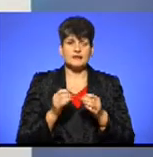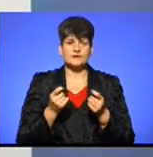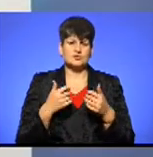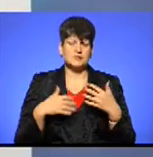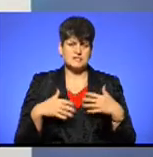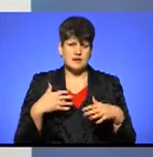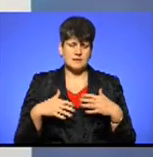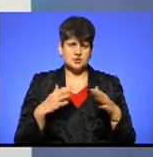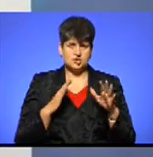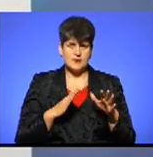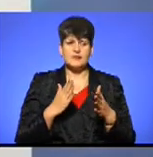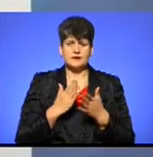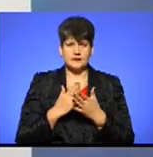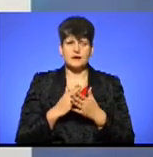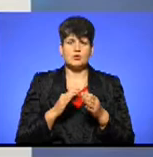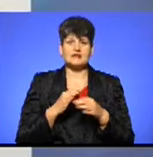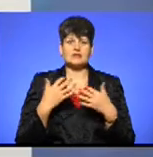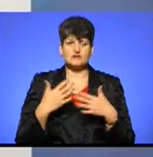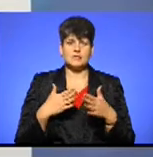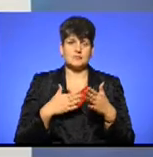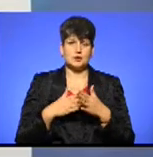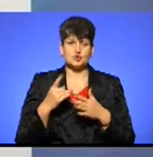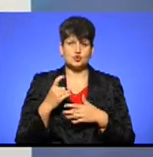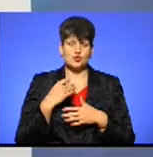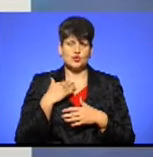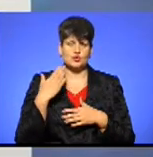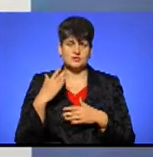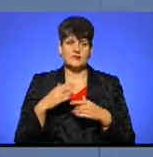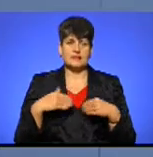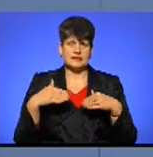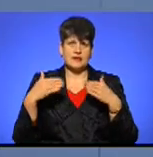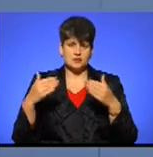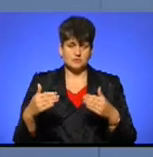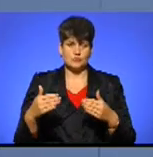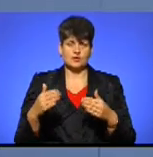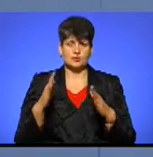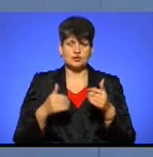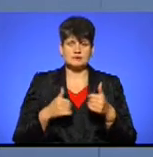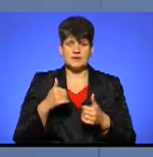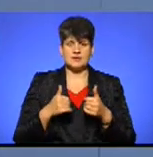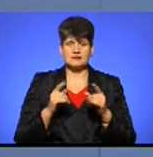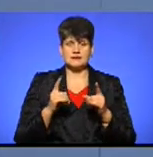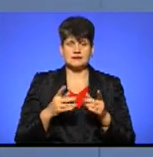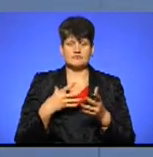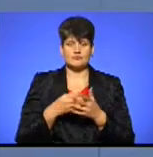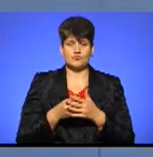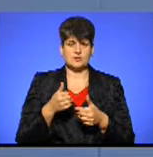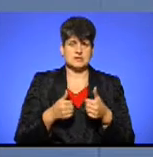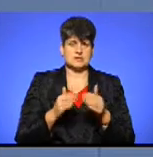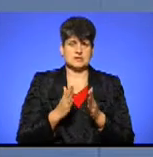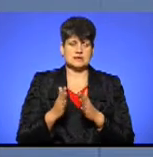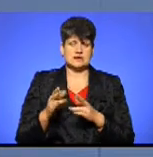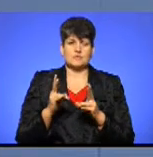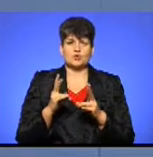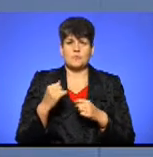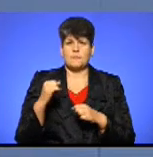слабша, тим не менше є проєкти, які вже набрали цю межу по 100 голосів, і вони далі проходять і будуть змагатися вже тільки в своїй рейтинговій системі. Хто ж